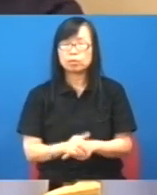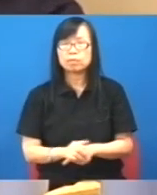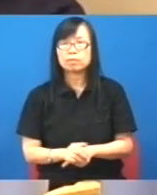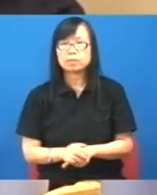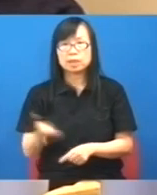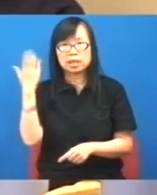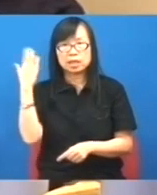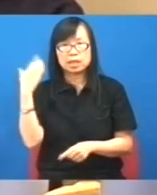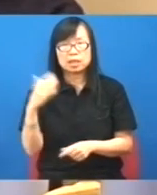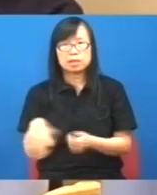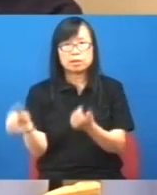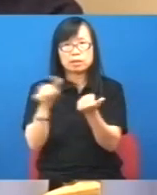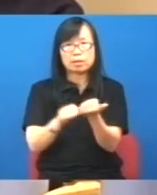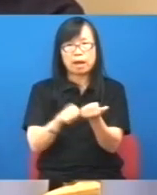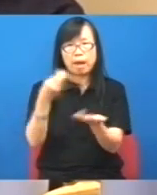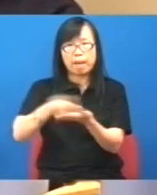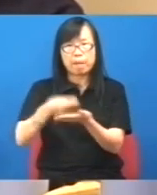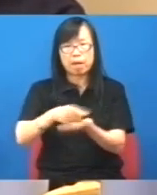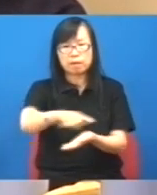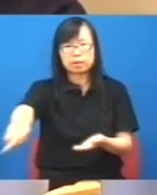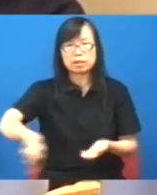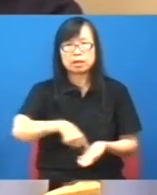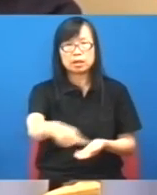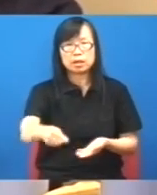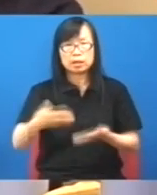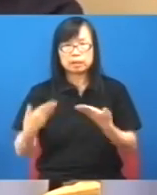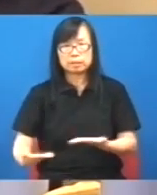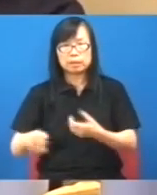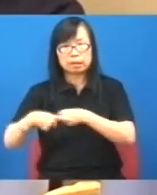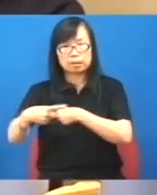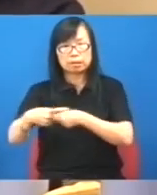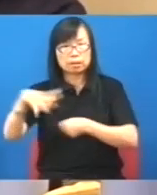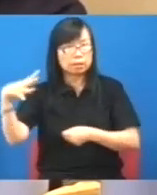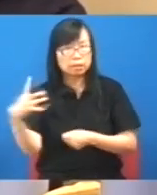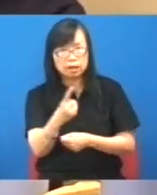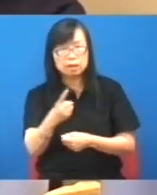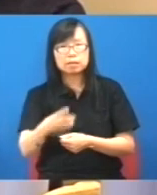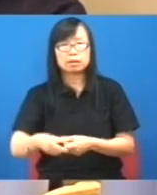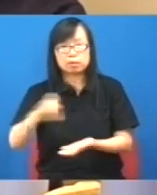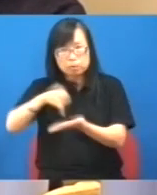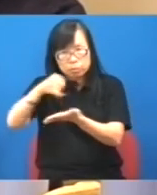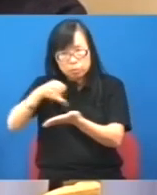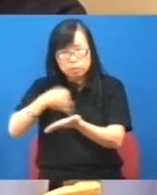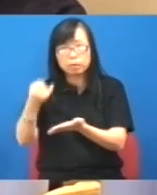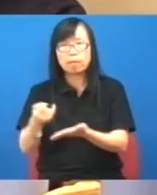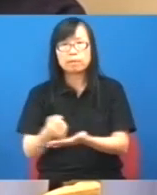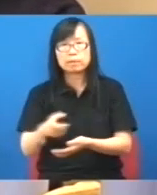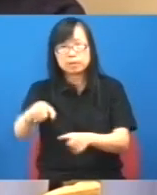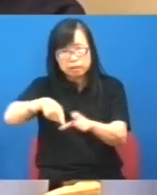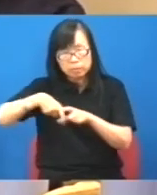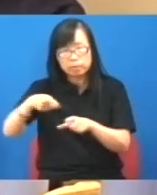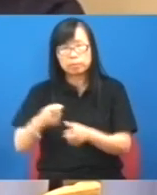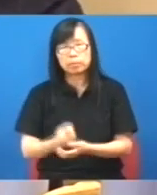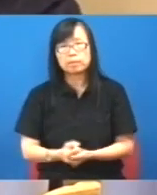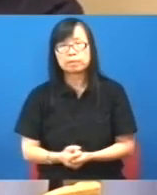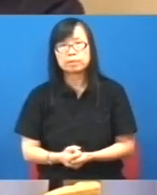以前說依賴賣地所以不穩定那現在今年第一次以賴稅收多於賣地的收入是不是